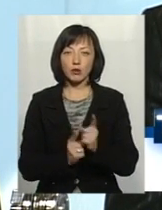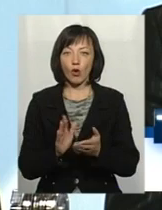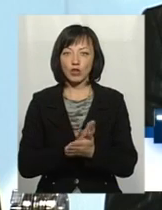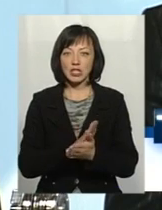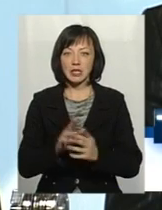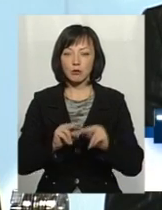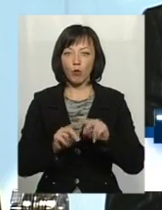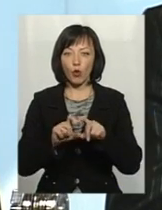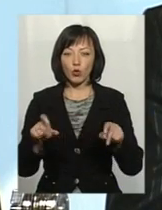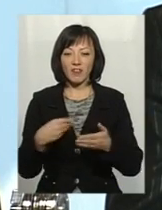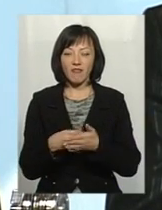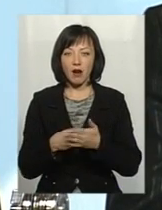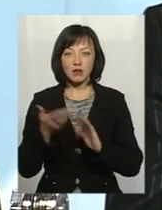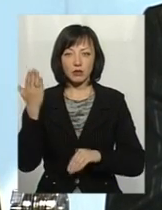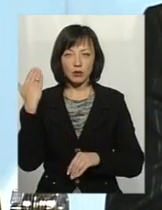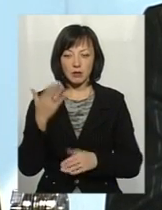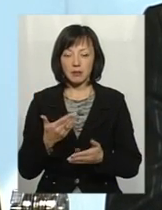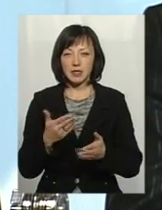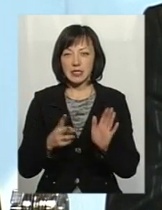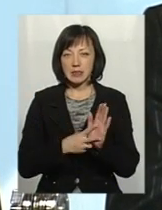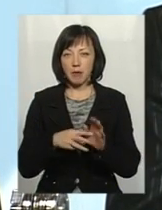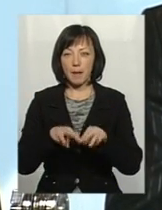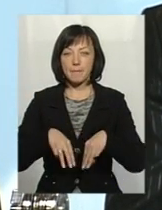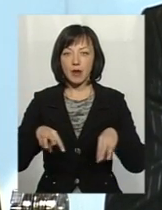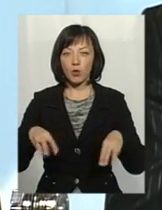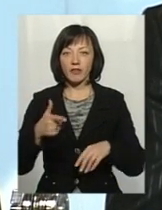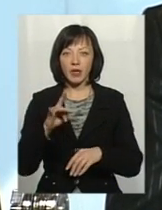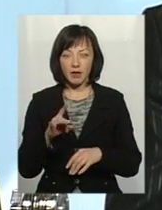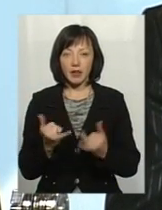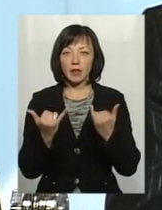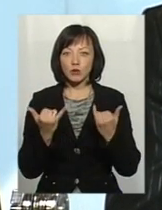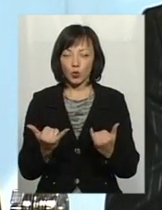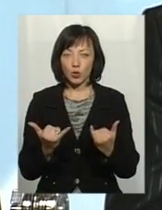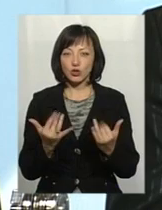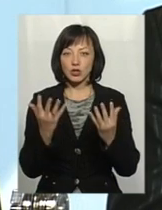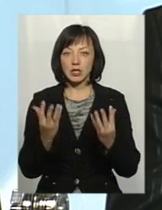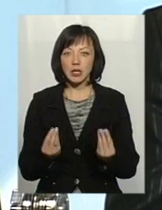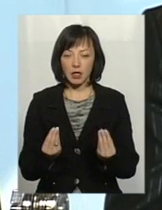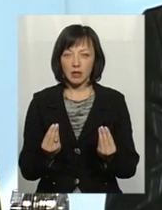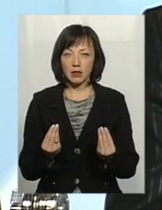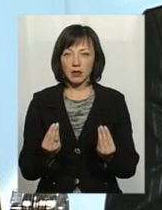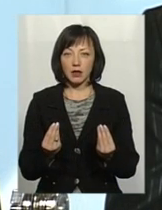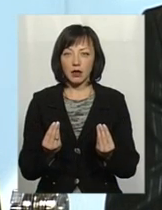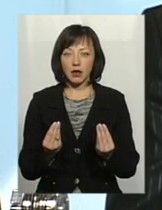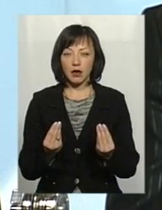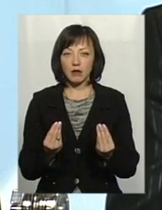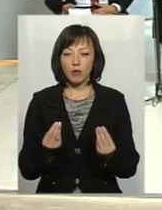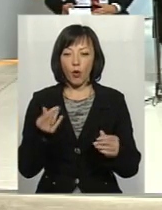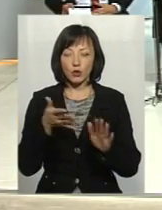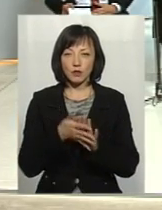передбачав вартість на той час біля 7 млн грн. на сьогоднішній час, на сьогоднішній день освоєно